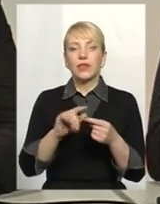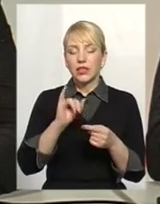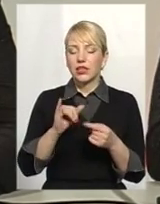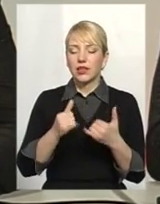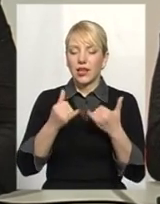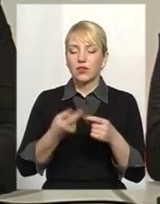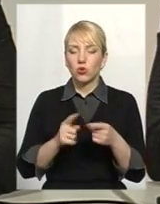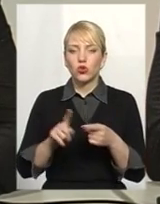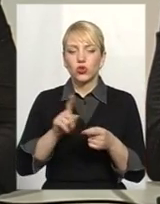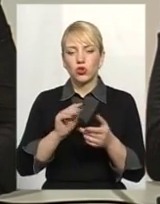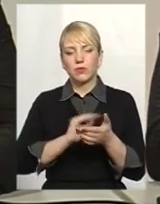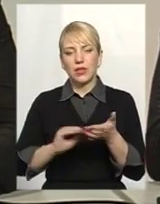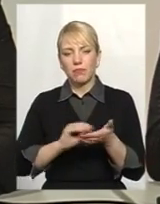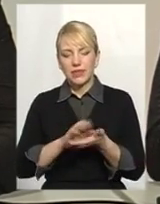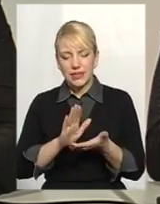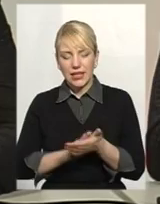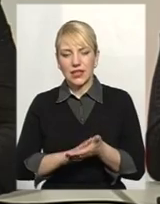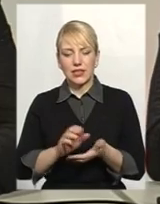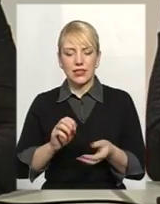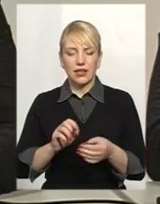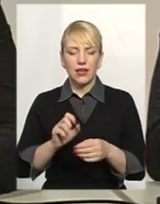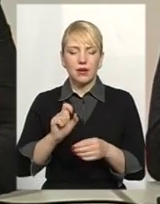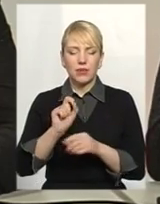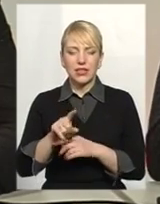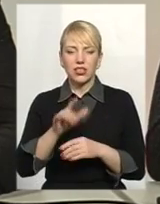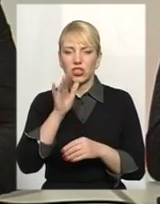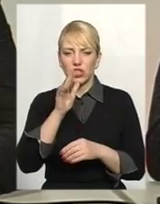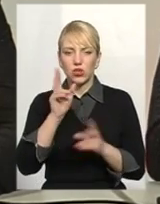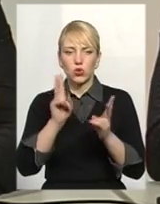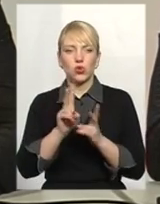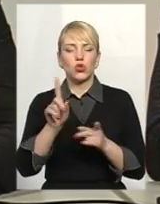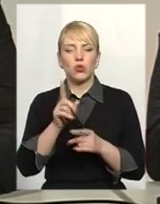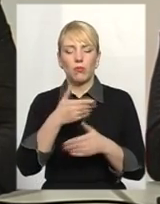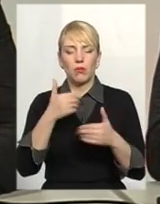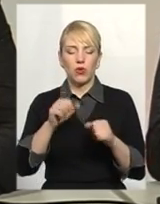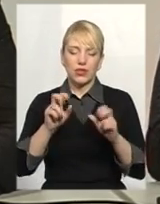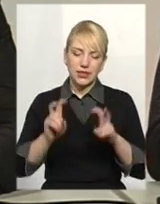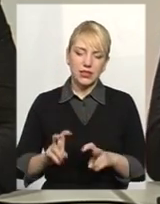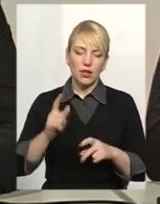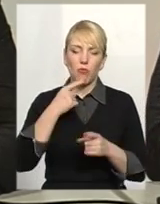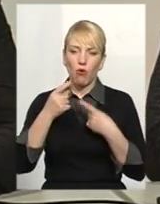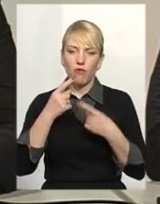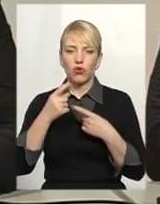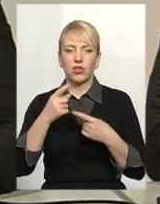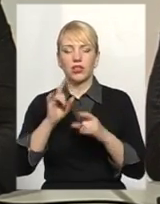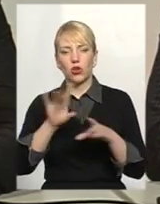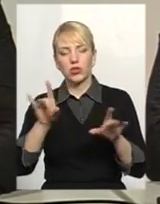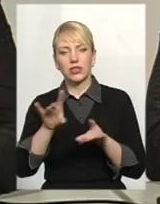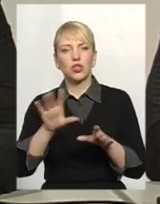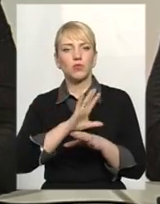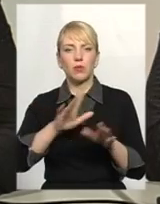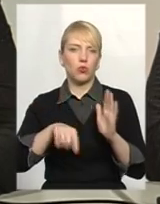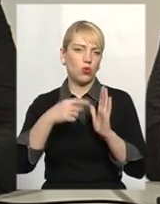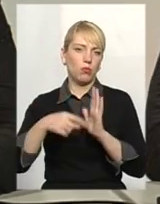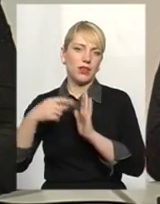записатися, признашити час зустрічі, коли прийдуть люди, щоб ми могли сісти, поговорити, розказати, щоб не було ніяких питань більше